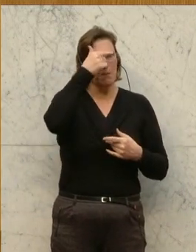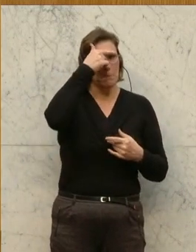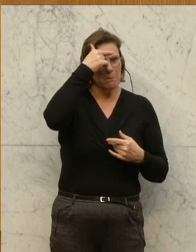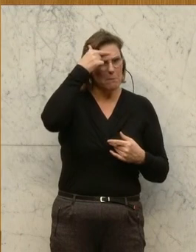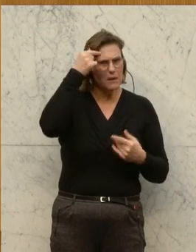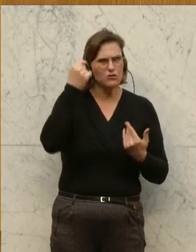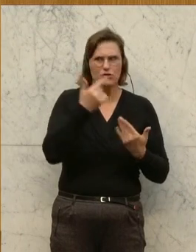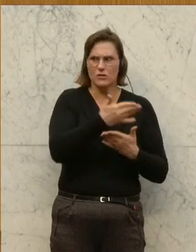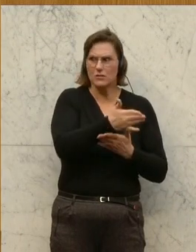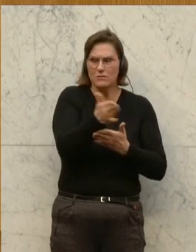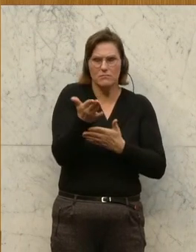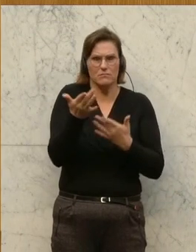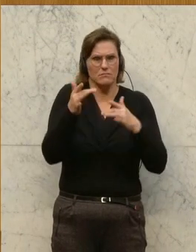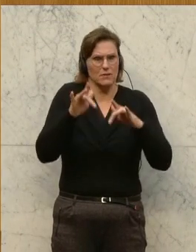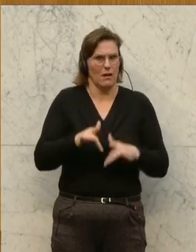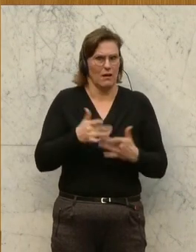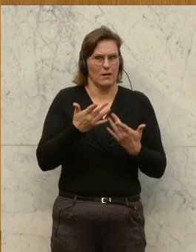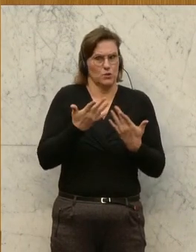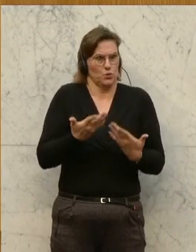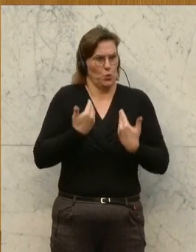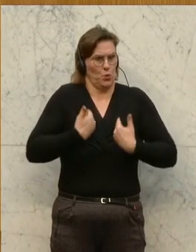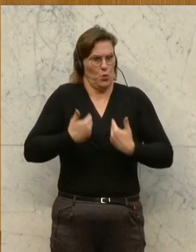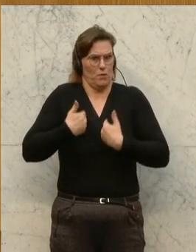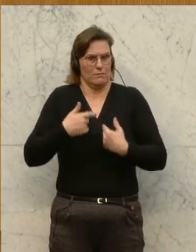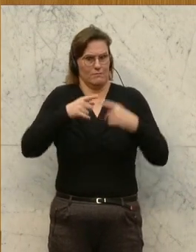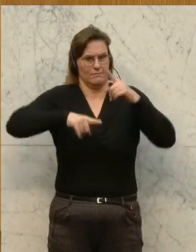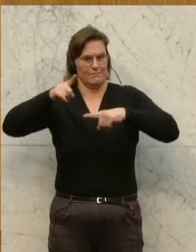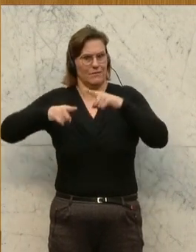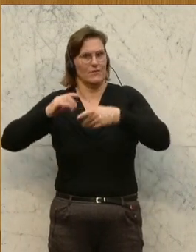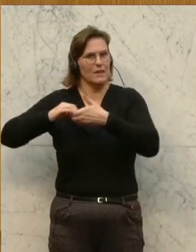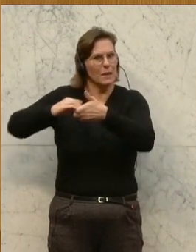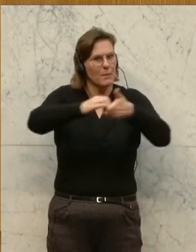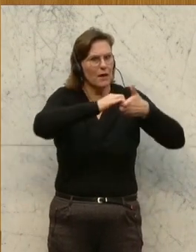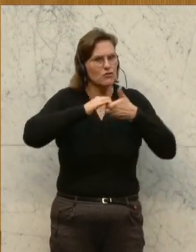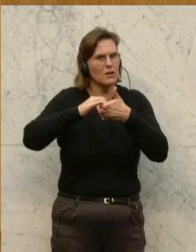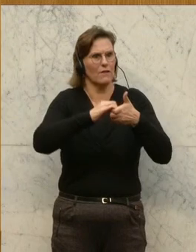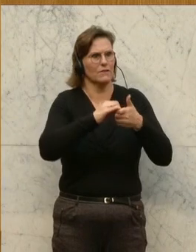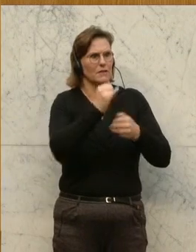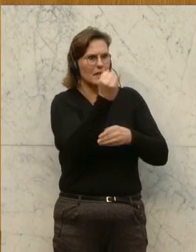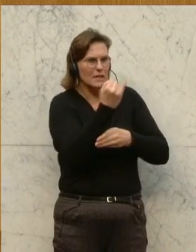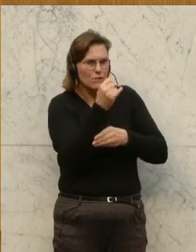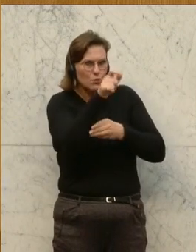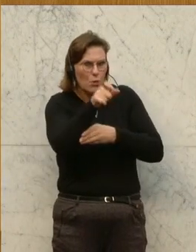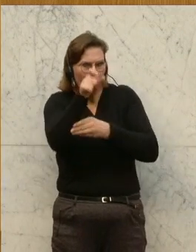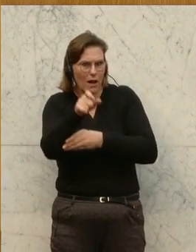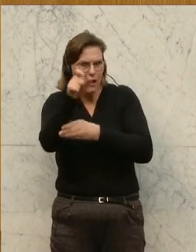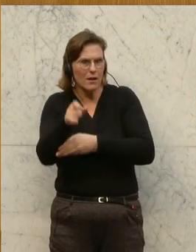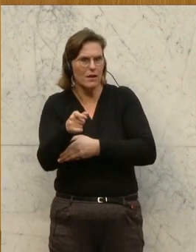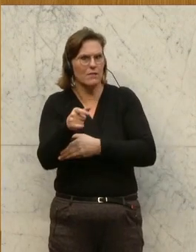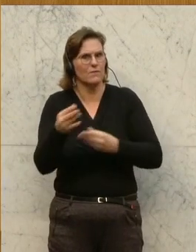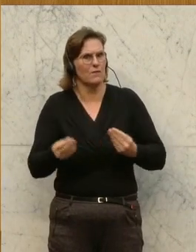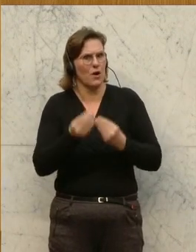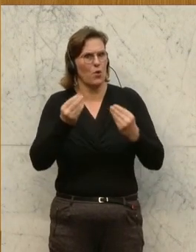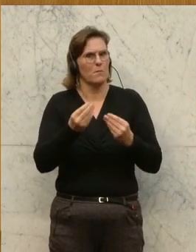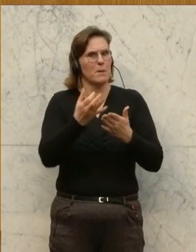Wir werden ja alle zu dem, was wir sind, zu diesem Gemeinschaftswesen, zu diesem Individuum, dass wir jeder Einzelne sind, durch